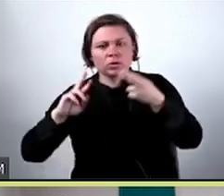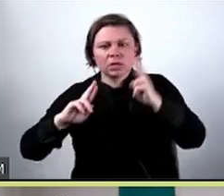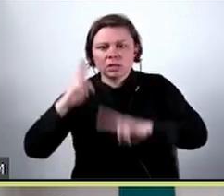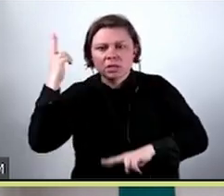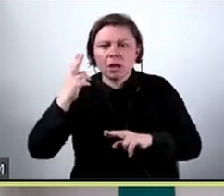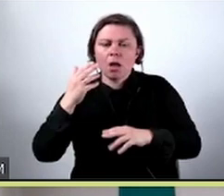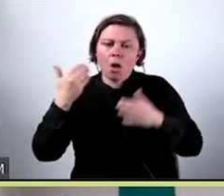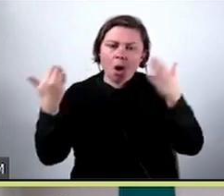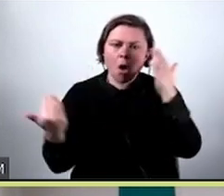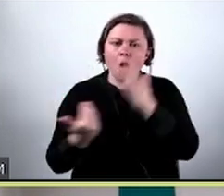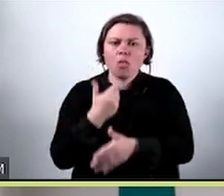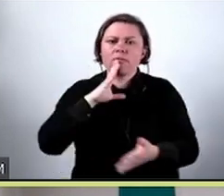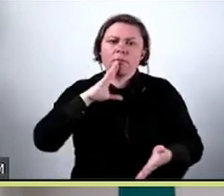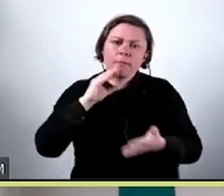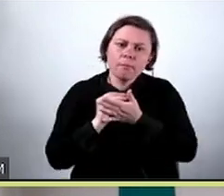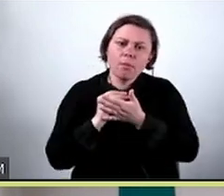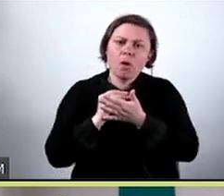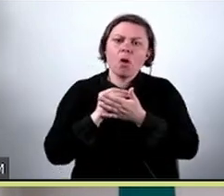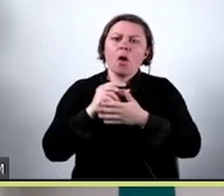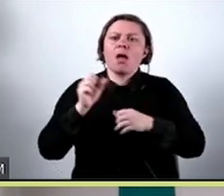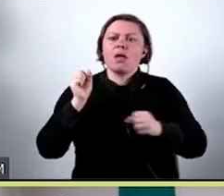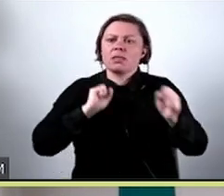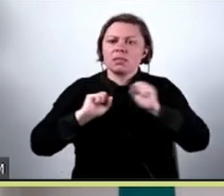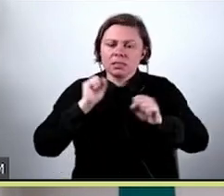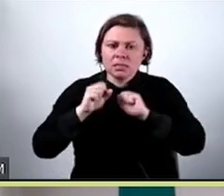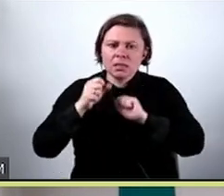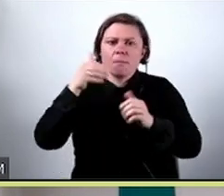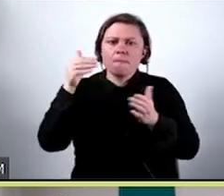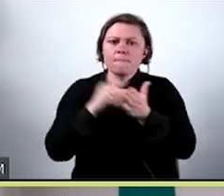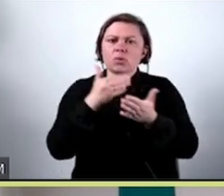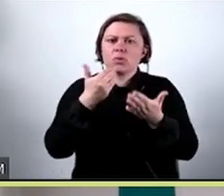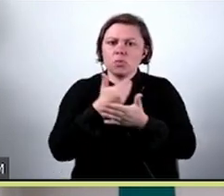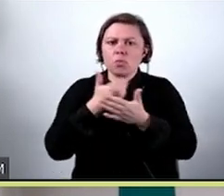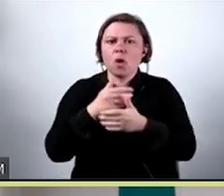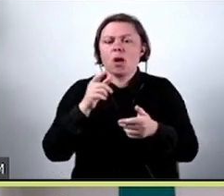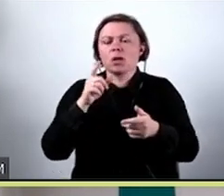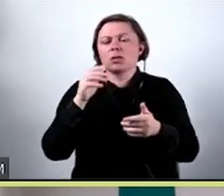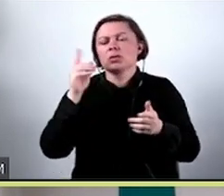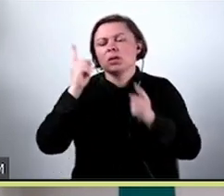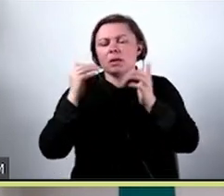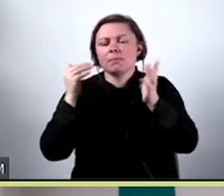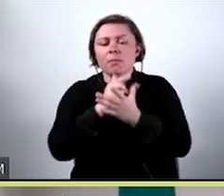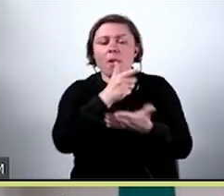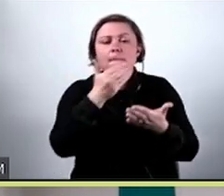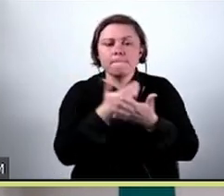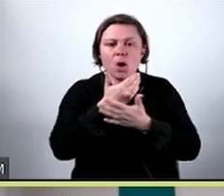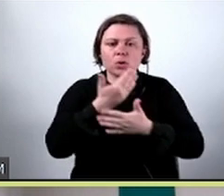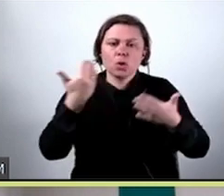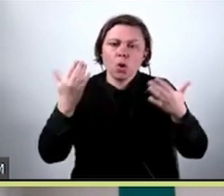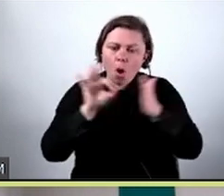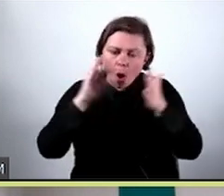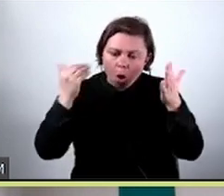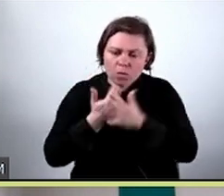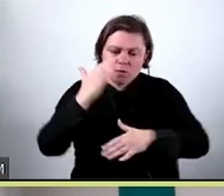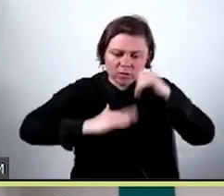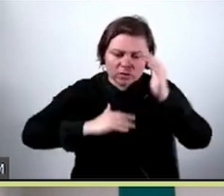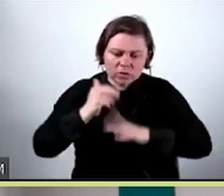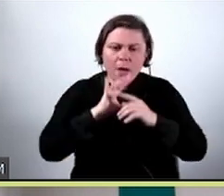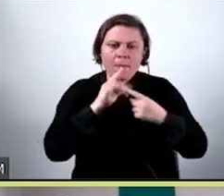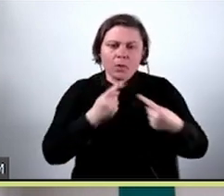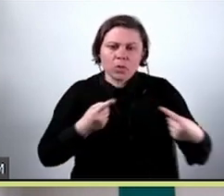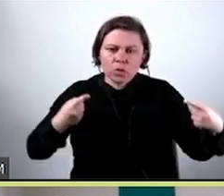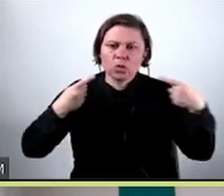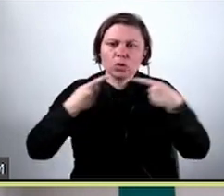modele ponownie. Czasami sam retrening nie wystarczy, czy czasami trzeba taki model od nowa zbudować lub w jakiś sposób destroić.